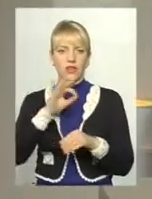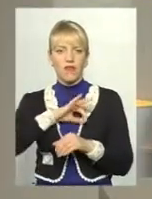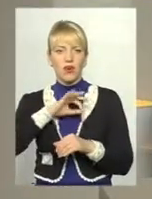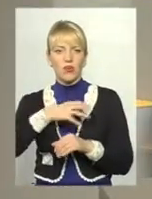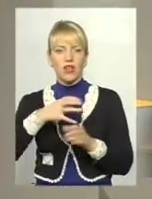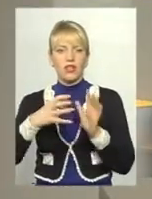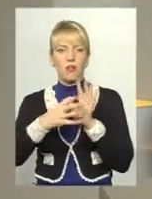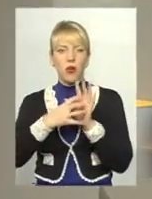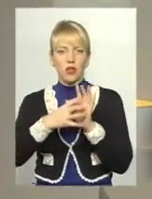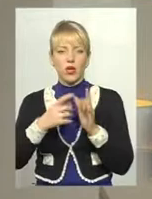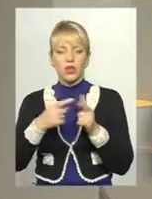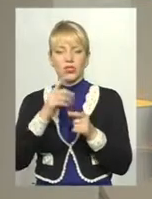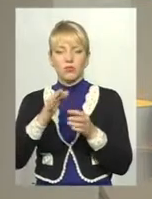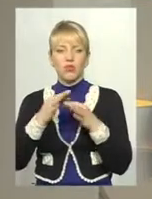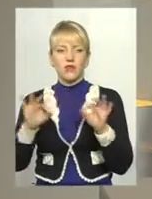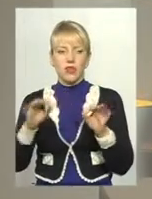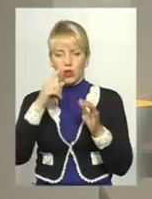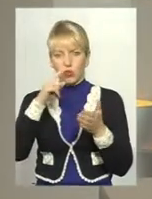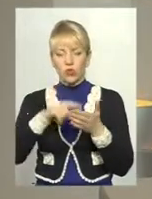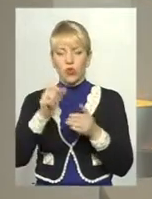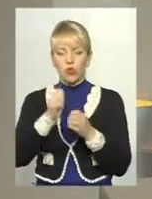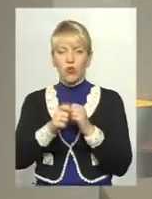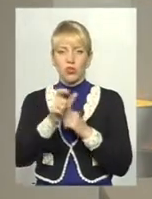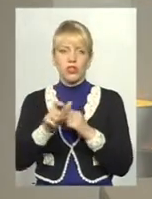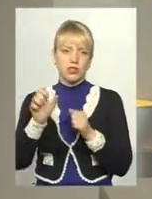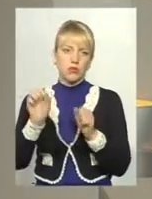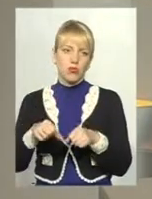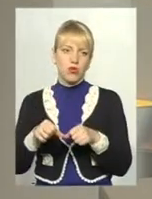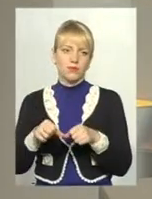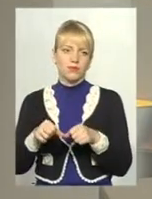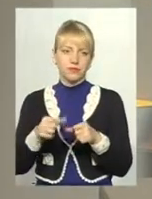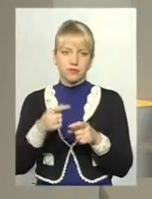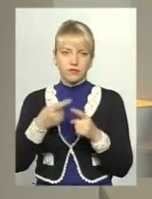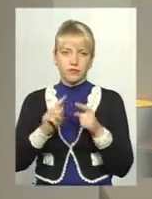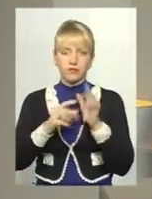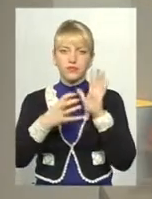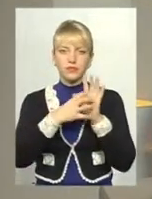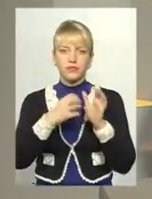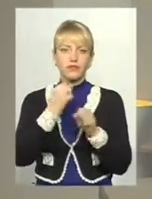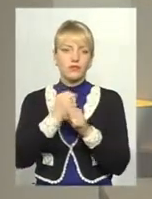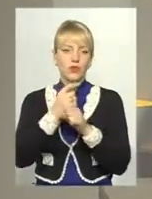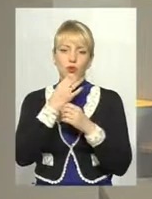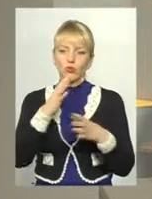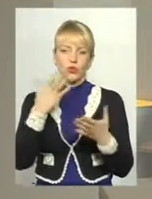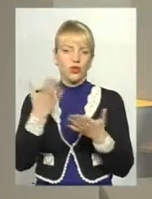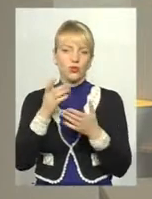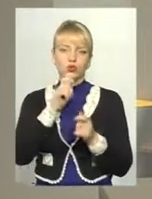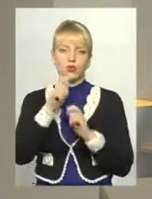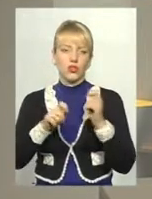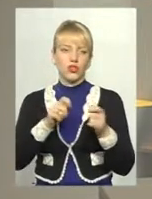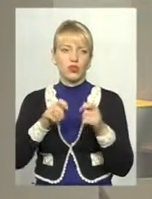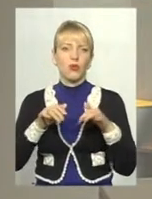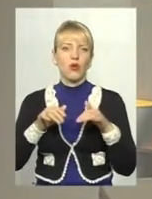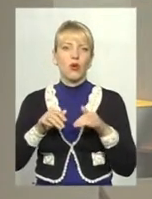він буде у вільному доступі і кожен зможе цей логотип зробити будь-яку сувенірну продукцію?